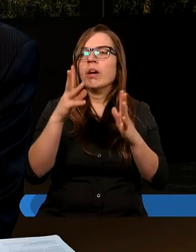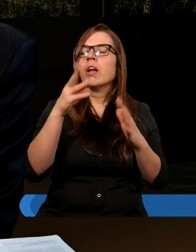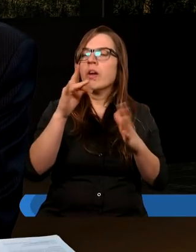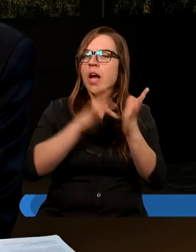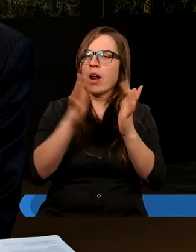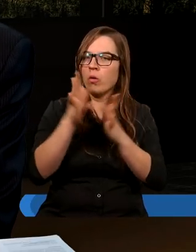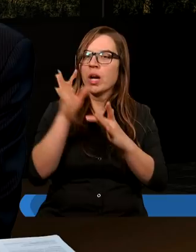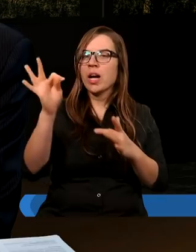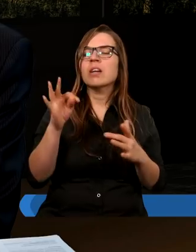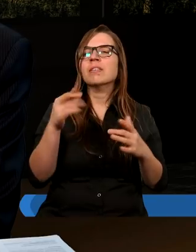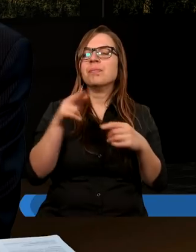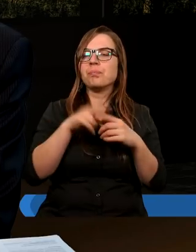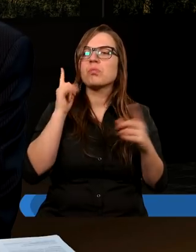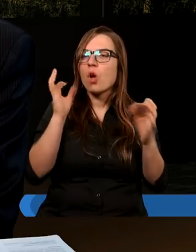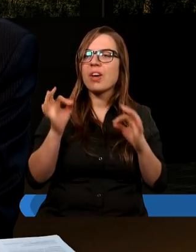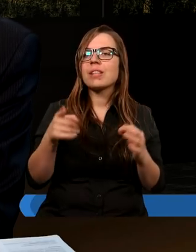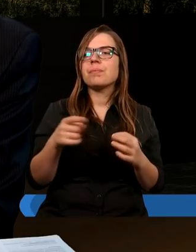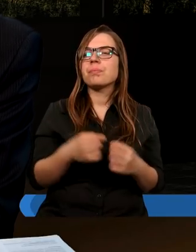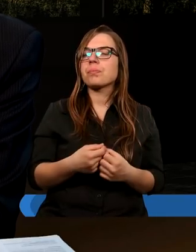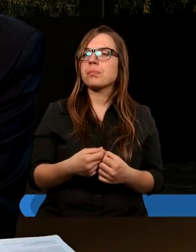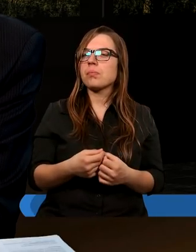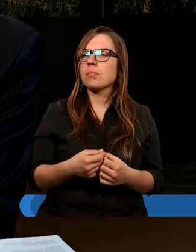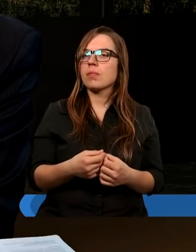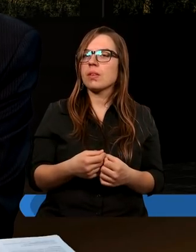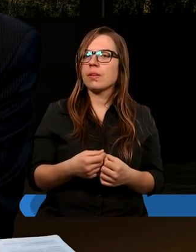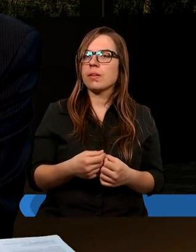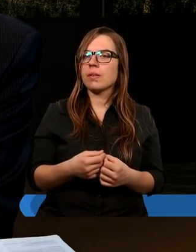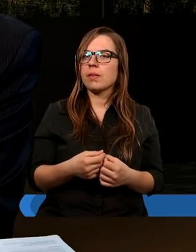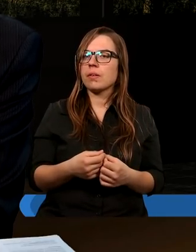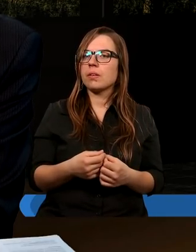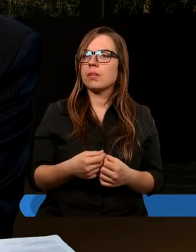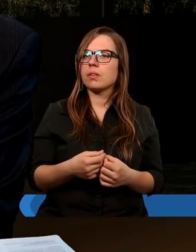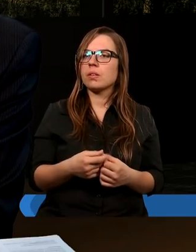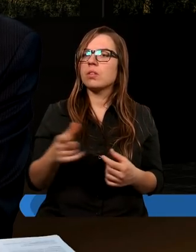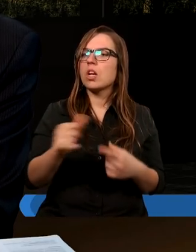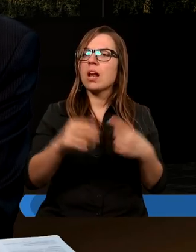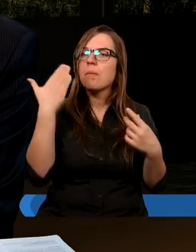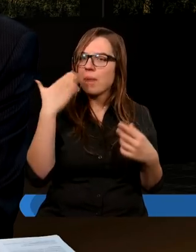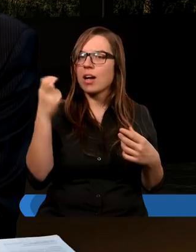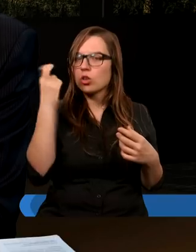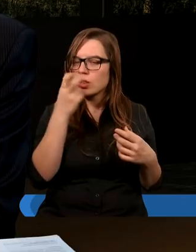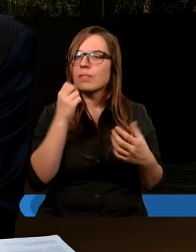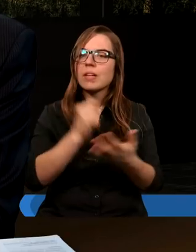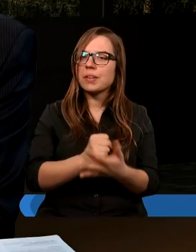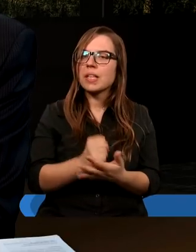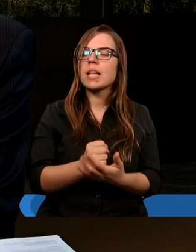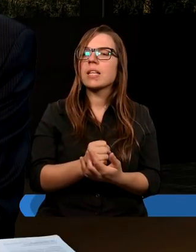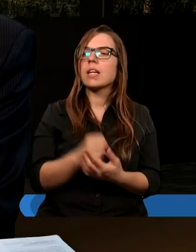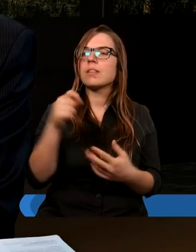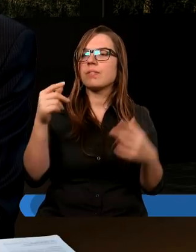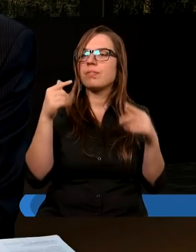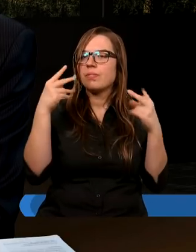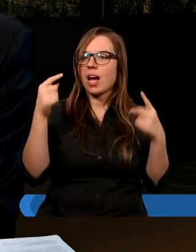byli ludzie, którzy w Niego wierzyli. I teraz dalej bardzo ciekawa konwersacja, ale w wersecie